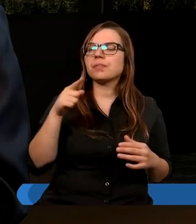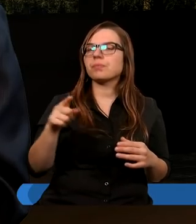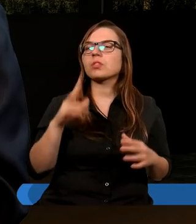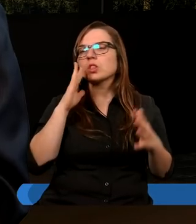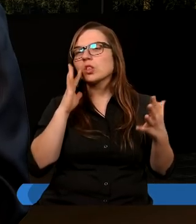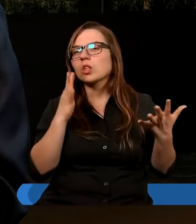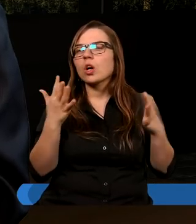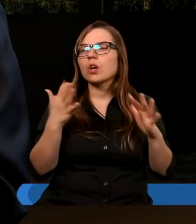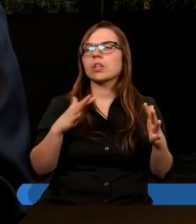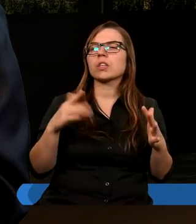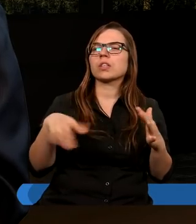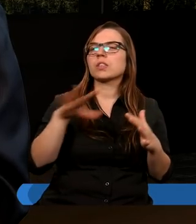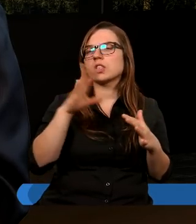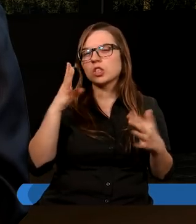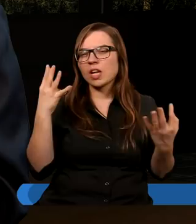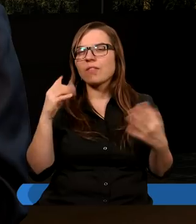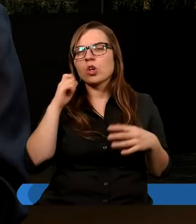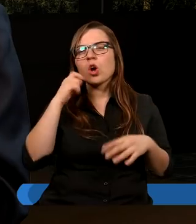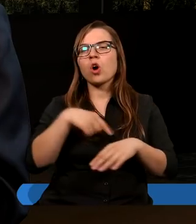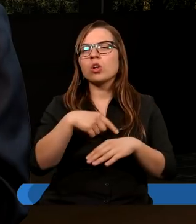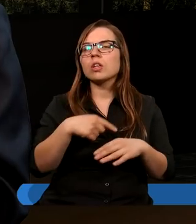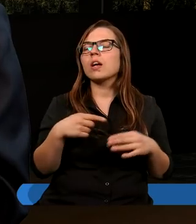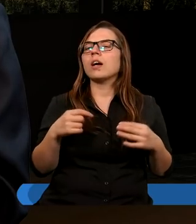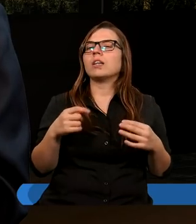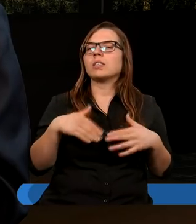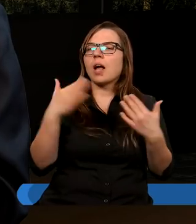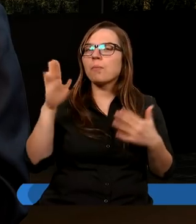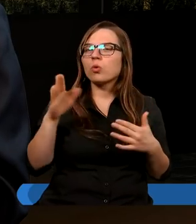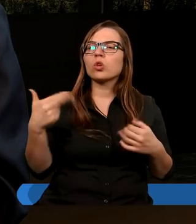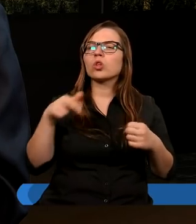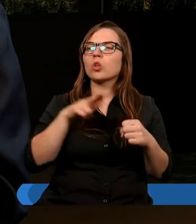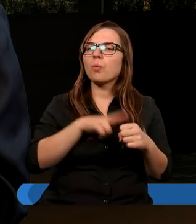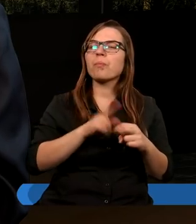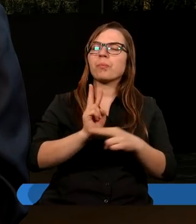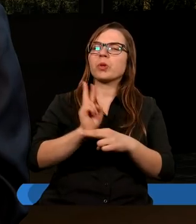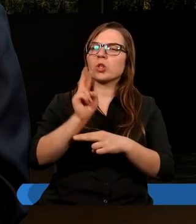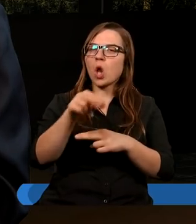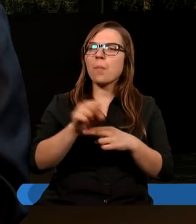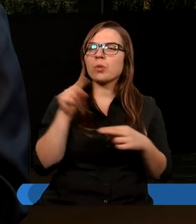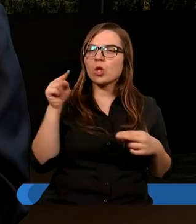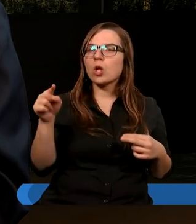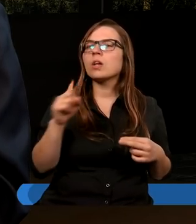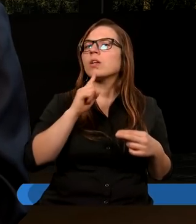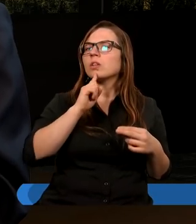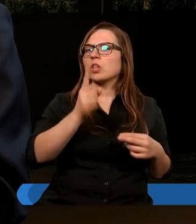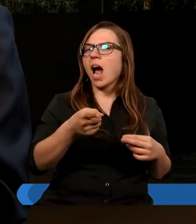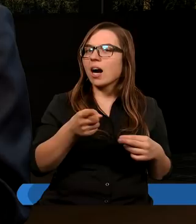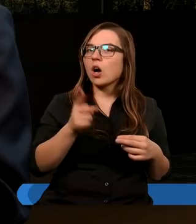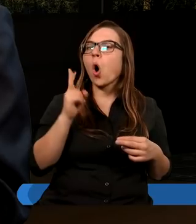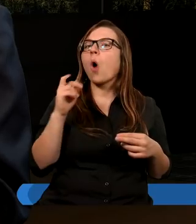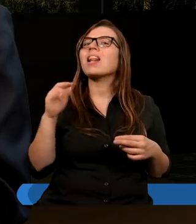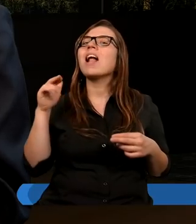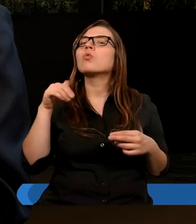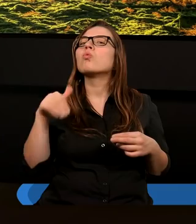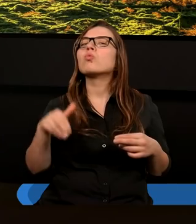około dziewiątej godziny anioła Bożego, który przystąpił do niego i rzekł Korneliuszu.